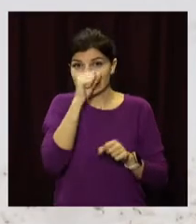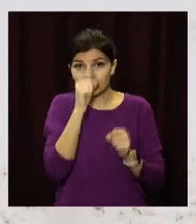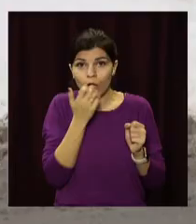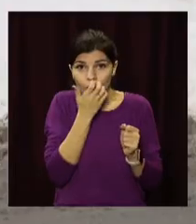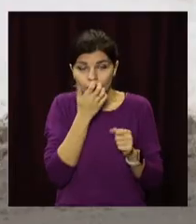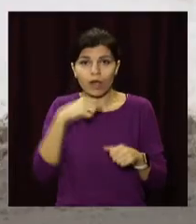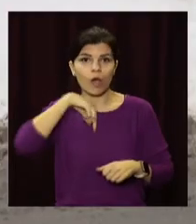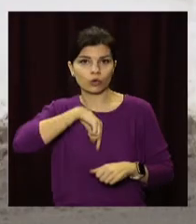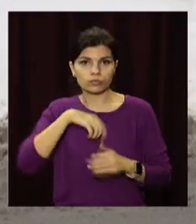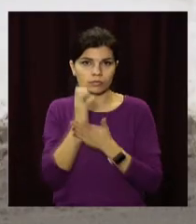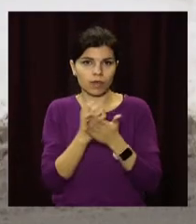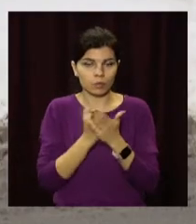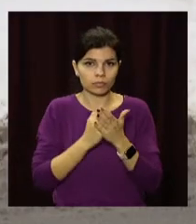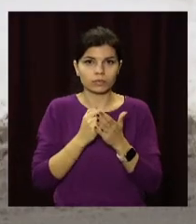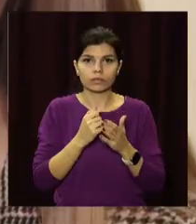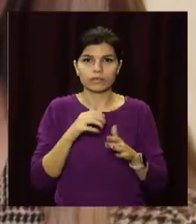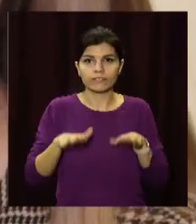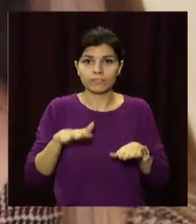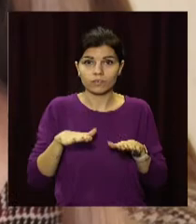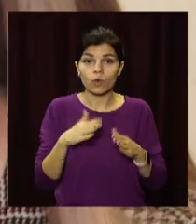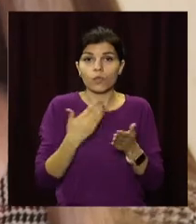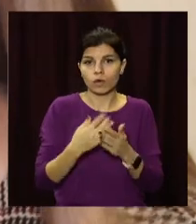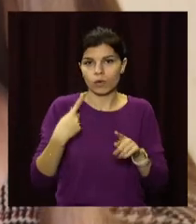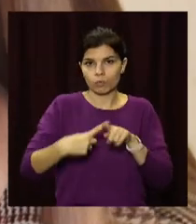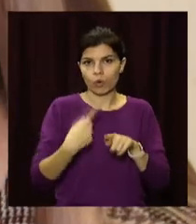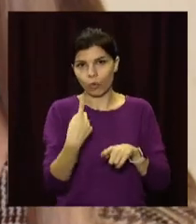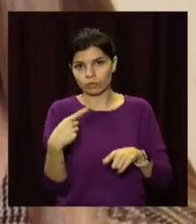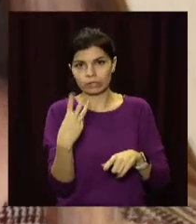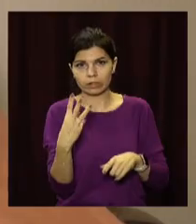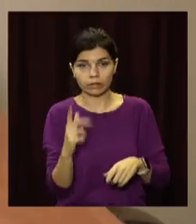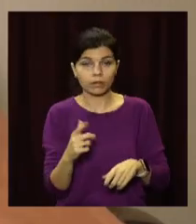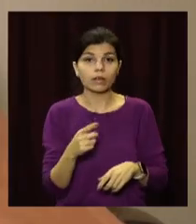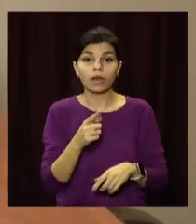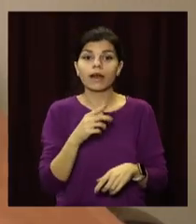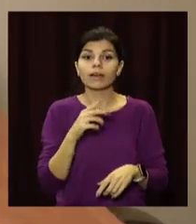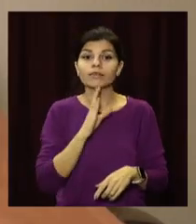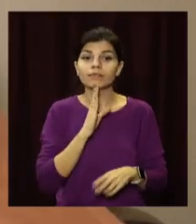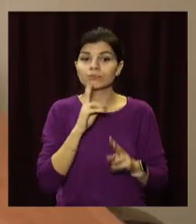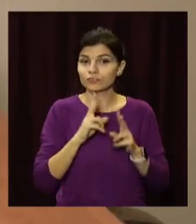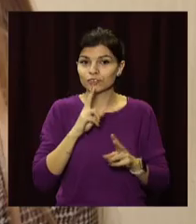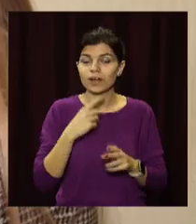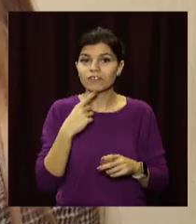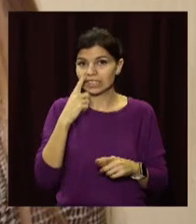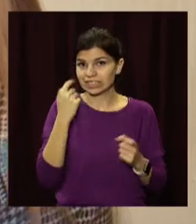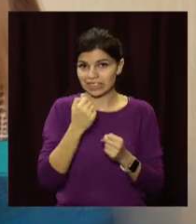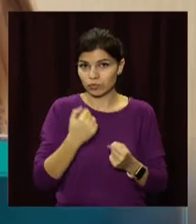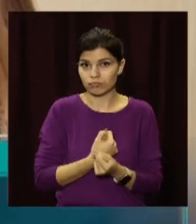ресурси. І ось плюс пару кілограмів. Дніпрянка Дар'я жаліється, що зими цифра на вагах збільшується і в неї.